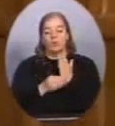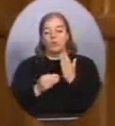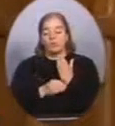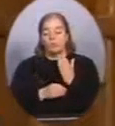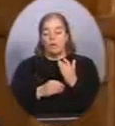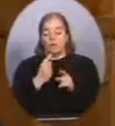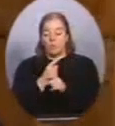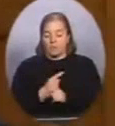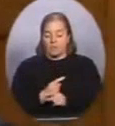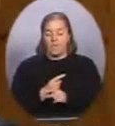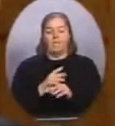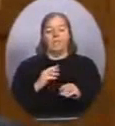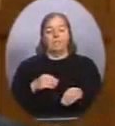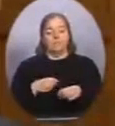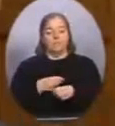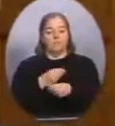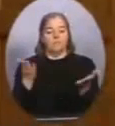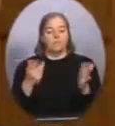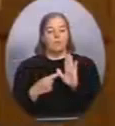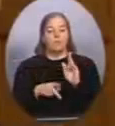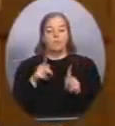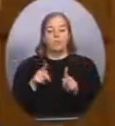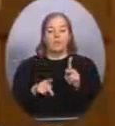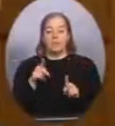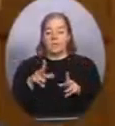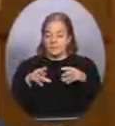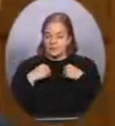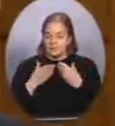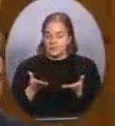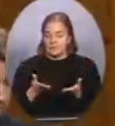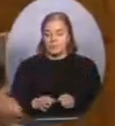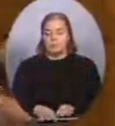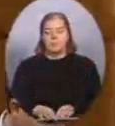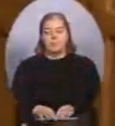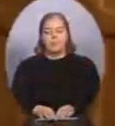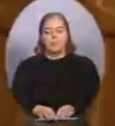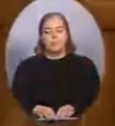pertinents soient rendus publics? M.